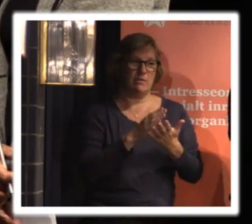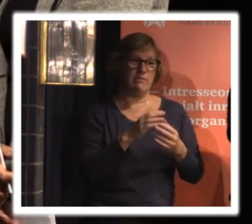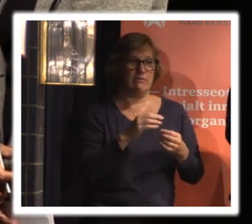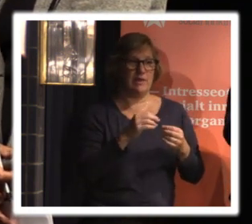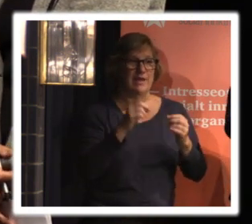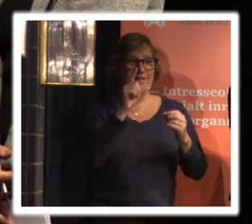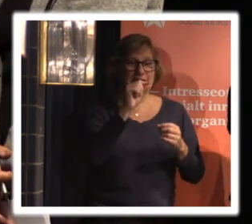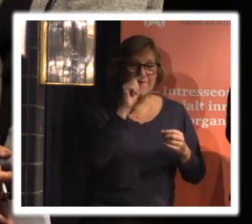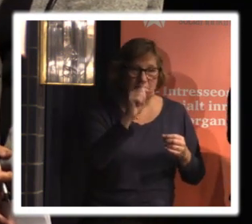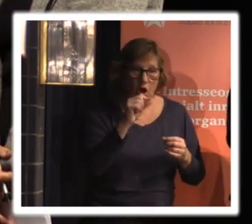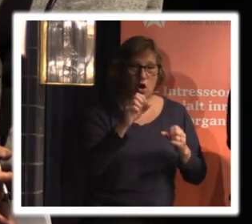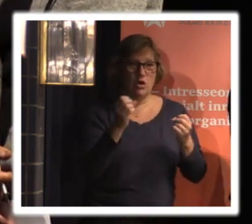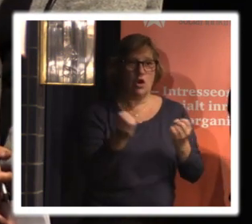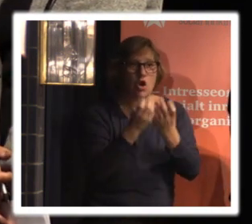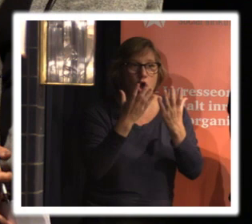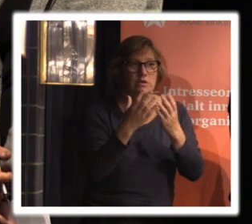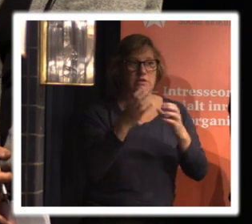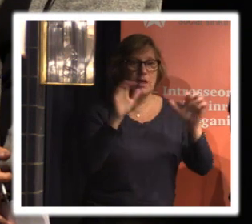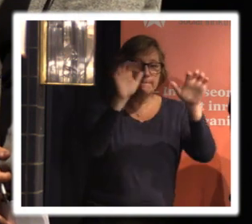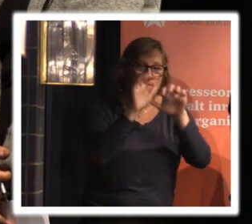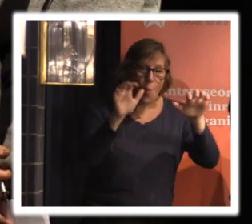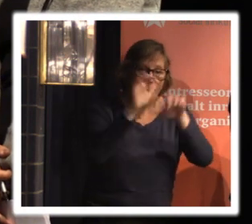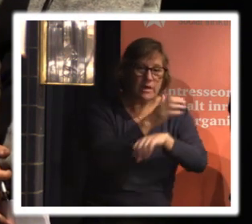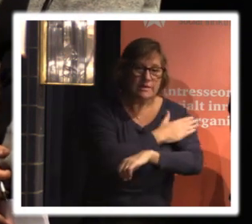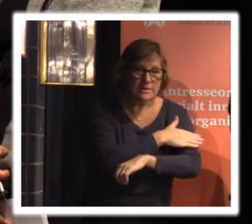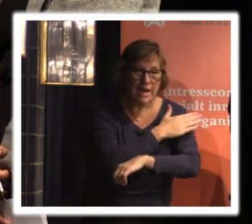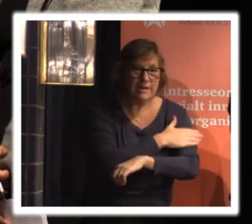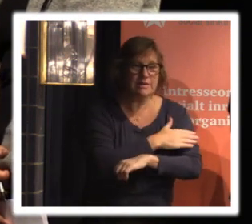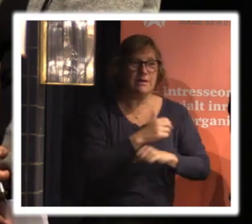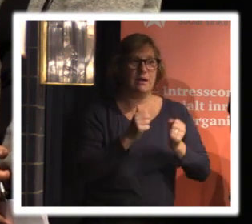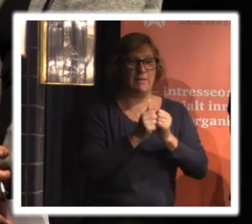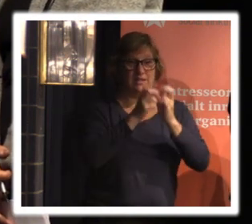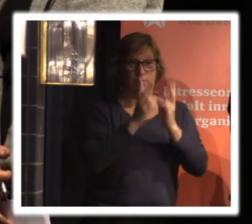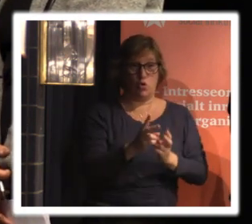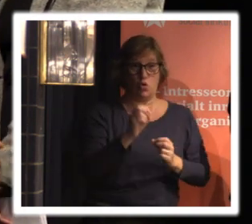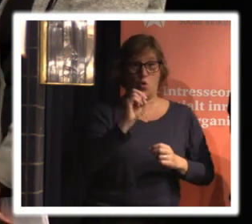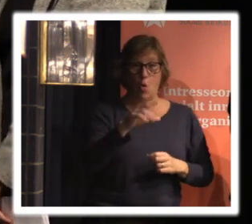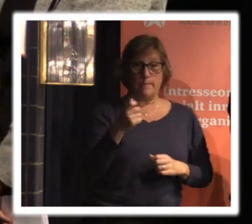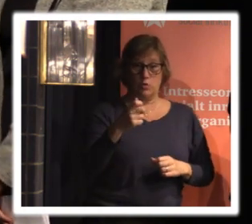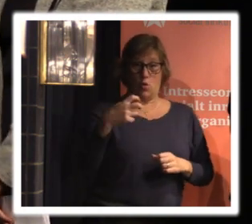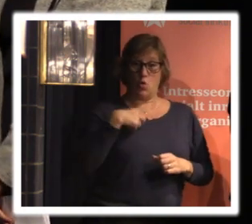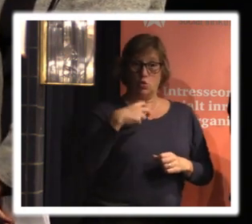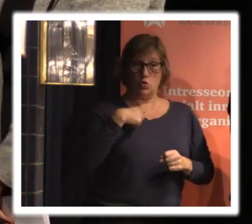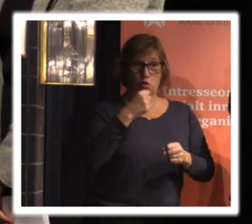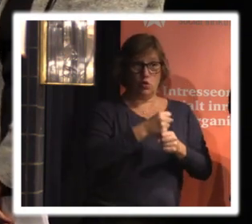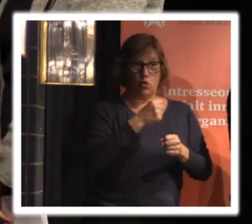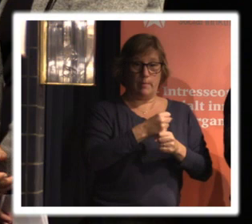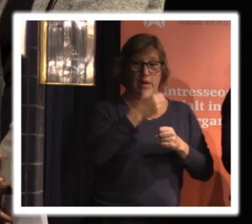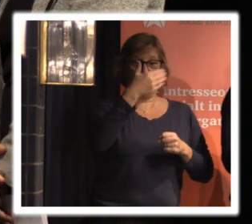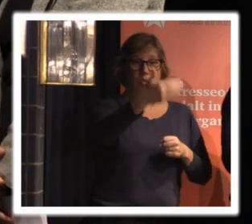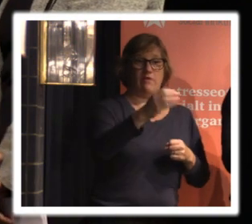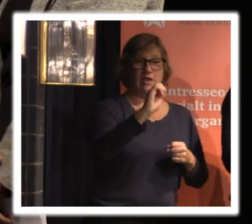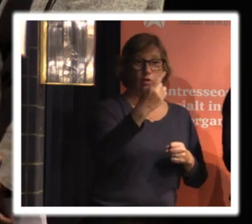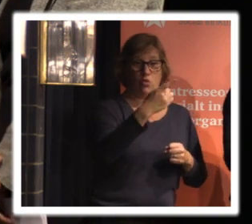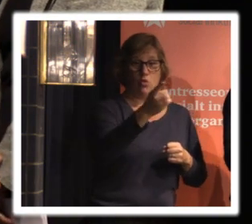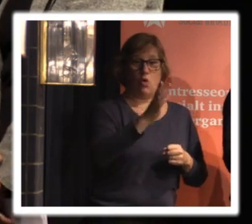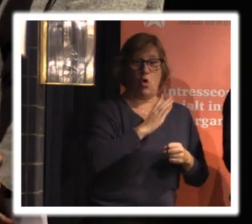lösning som en molntjänst eller liknande som jag nämnde men också om det är en konsult som sitter någon annanstans och liksom får tillgång till